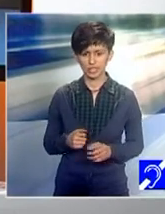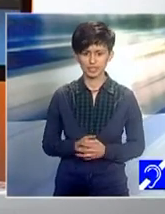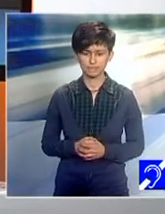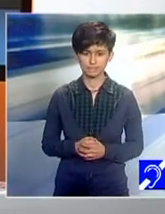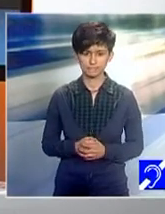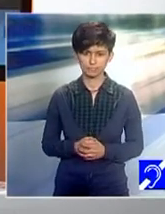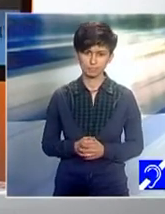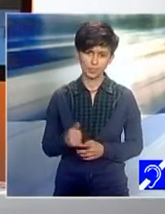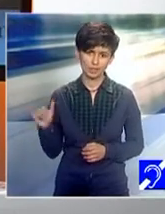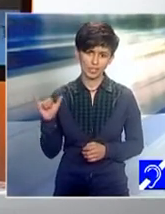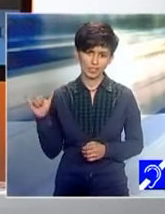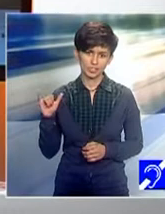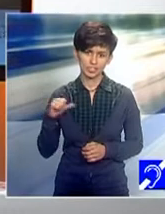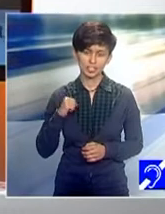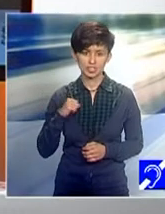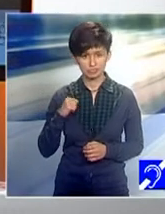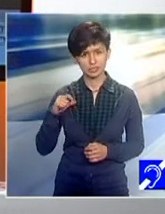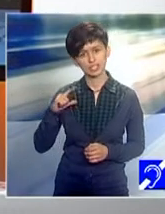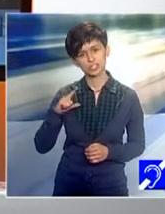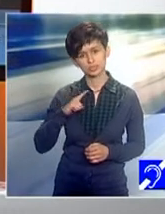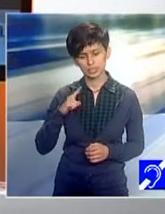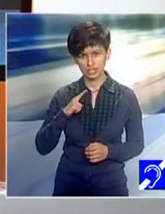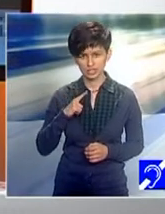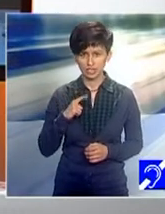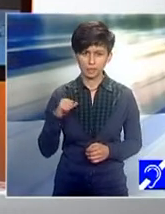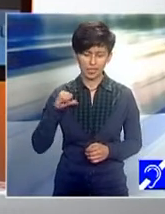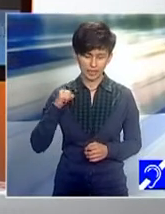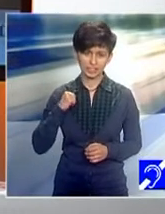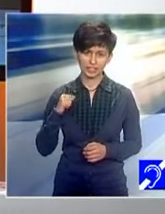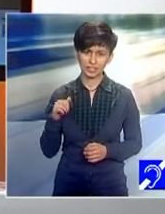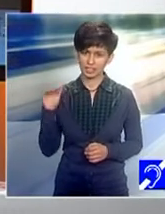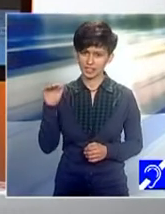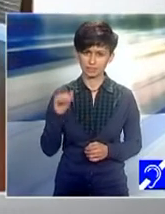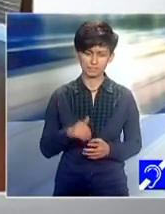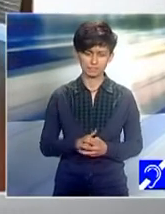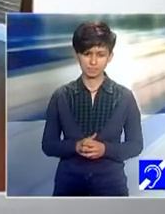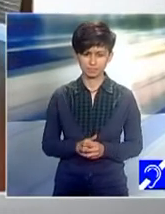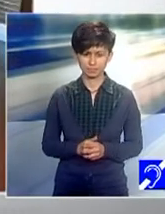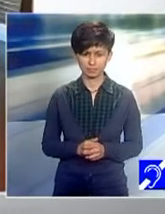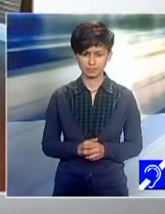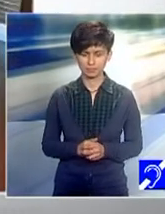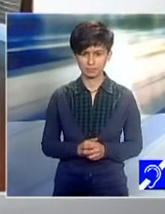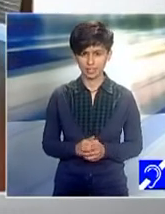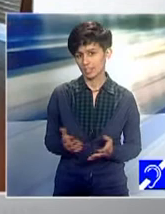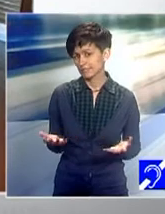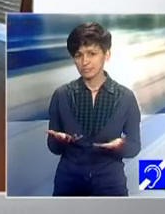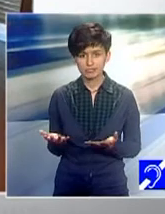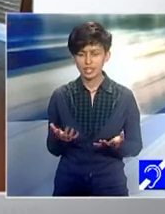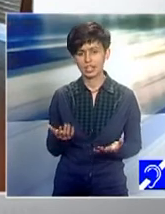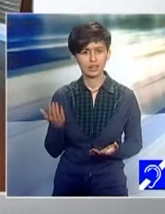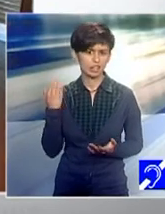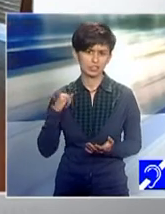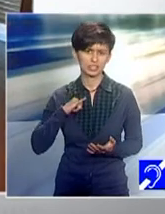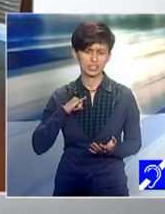acești tineri și, din discuțiile pe care bănesc că le-ați avut între voi, care ar fi fost motivația, interesul